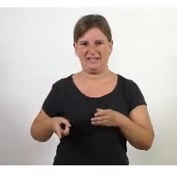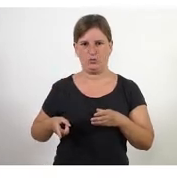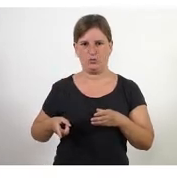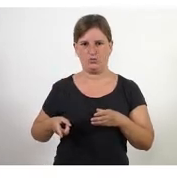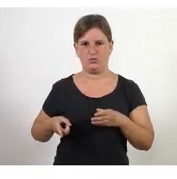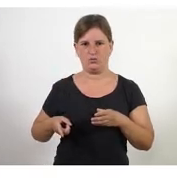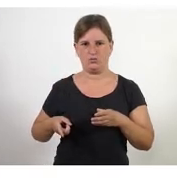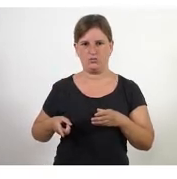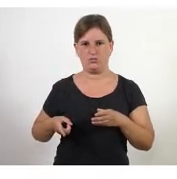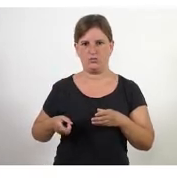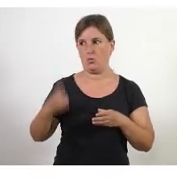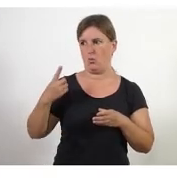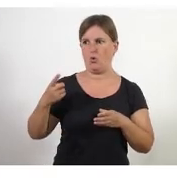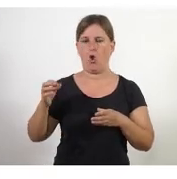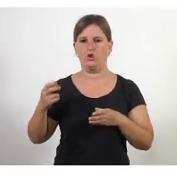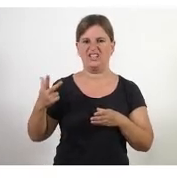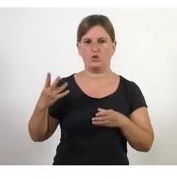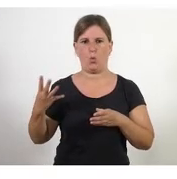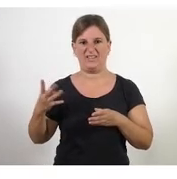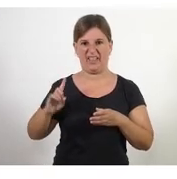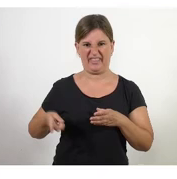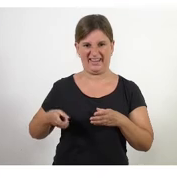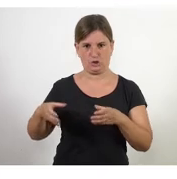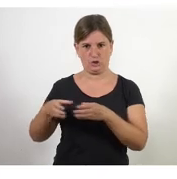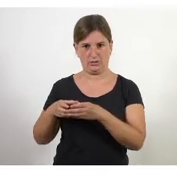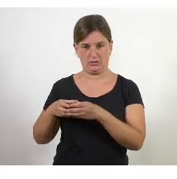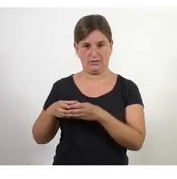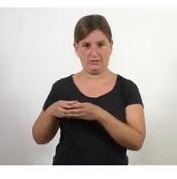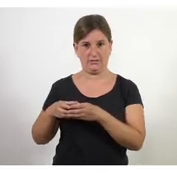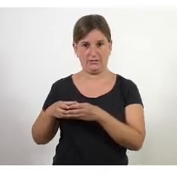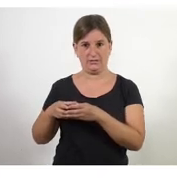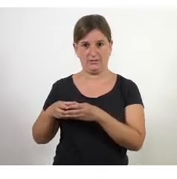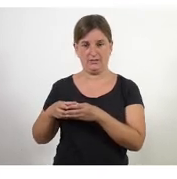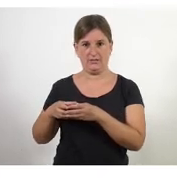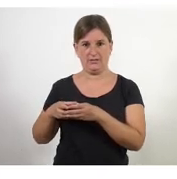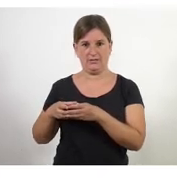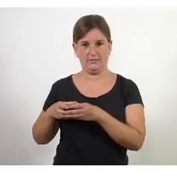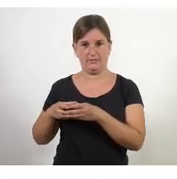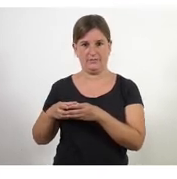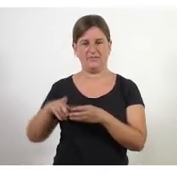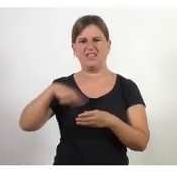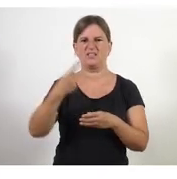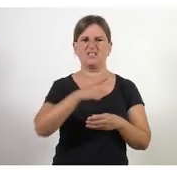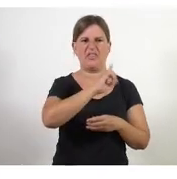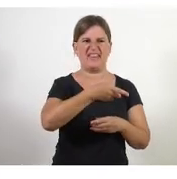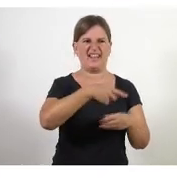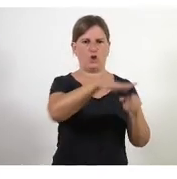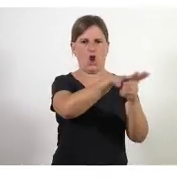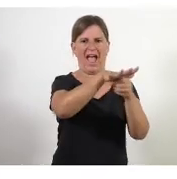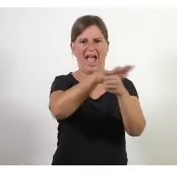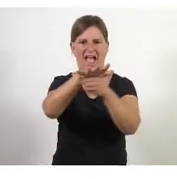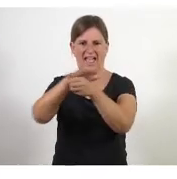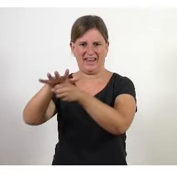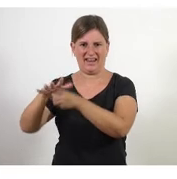directius un director tres o quatre directius i després tens els directors d'àrea els responsables d'àrea